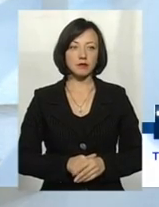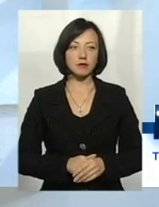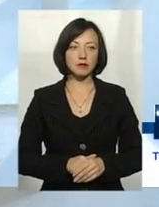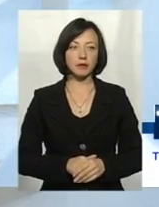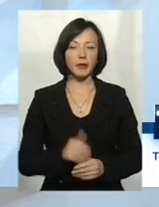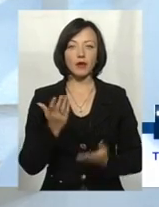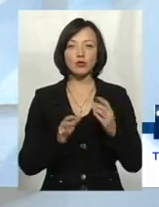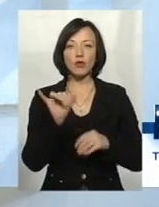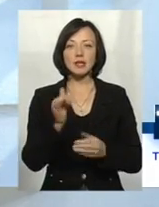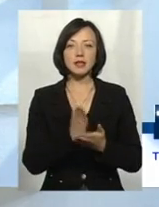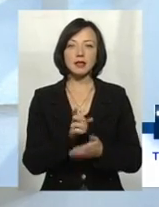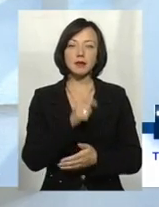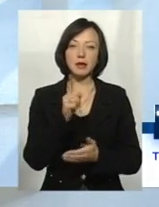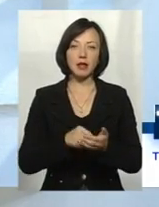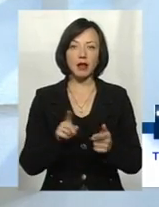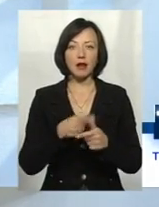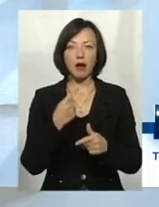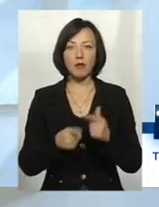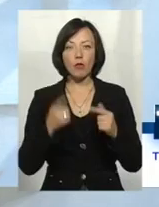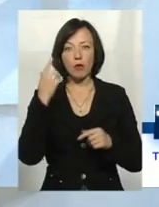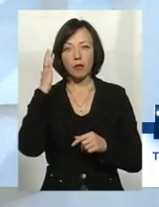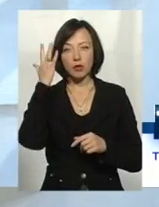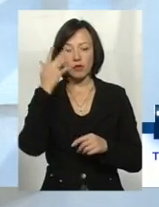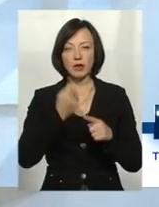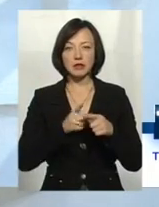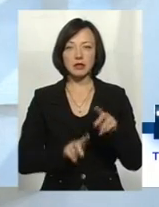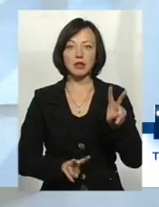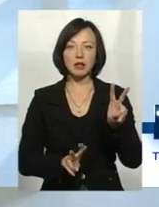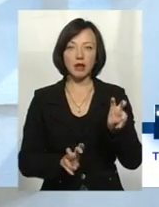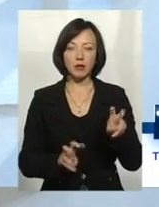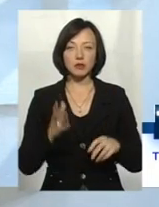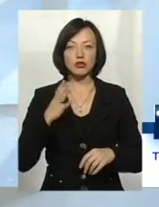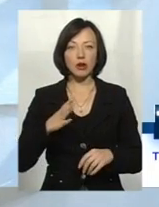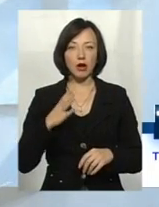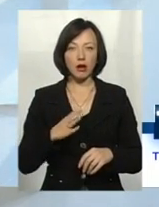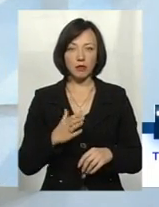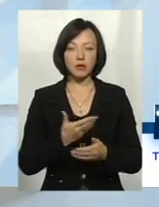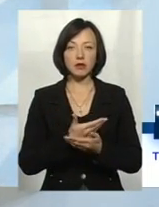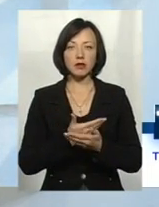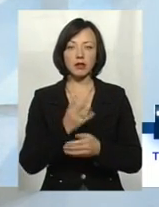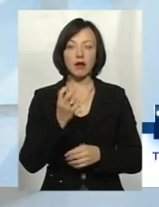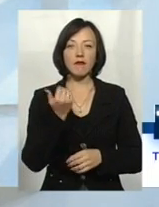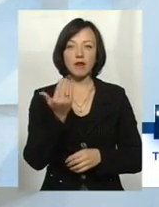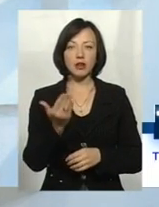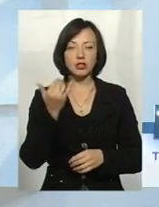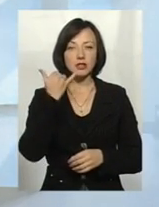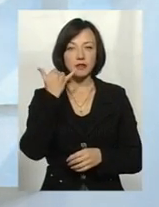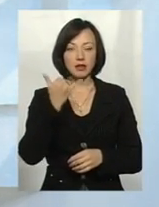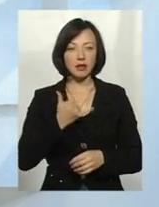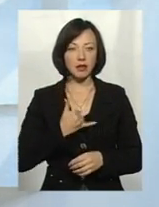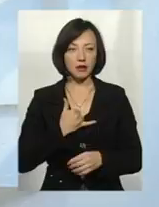Якщо ж у вас є запитання або ж міркування із зазначеної теми, чекаємо на ваші дзвінки.